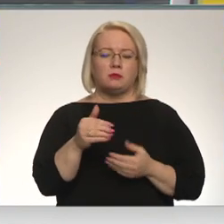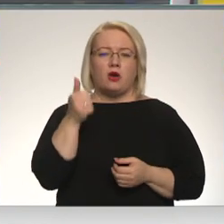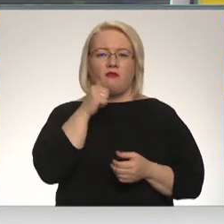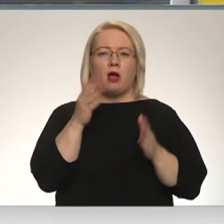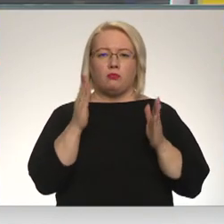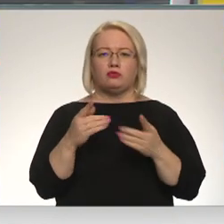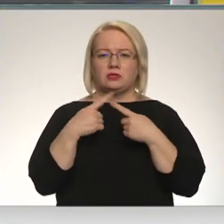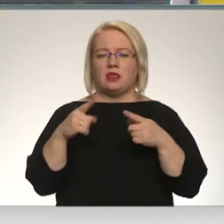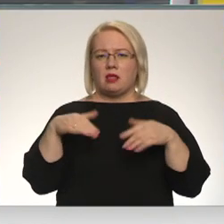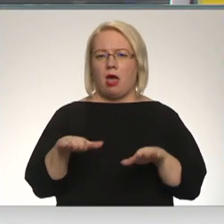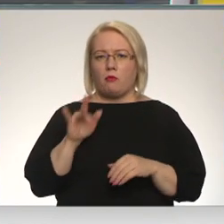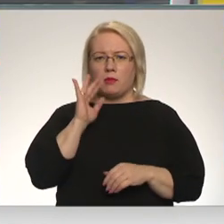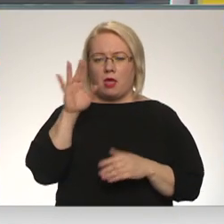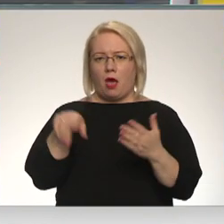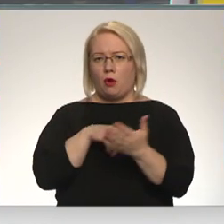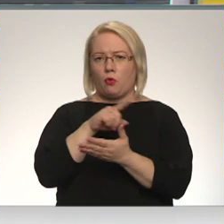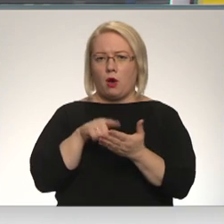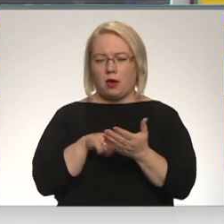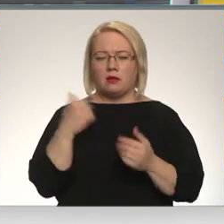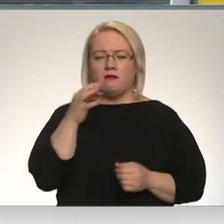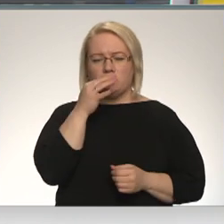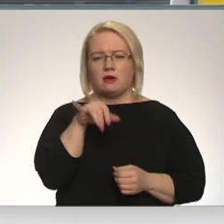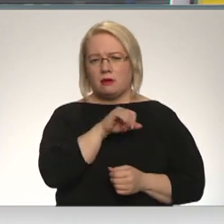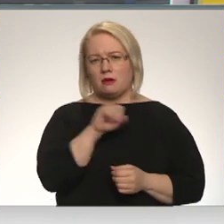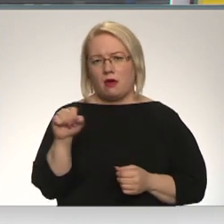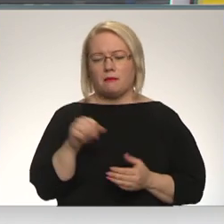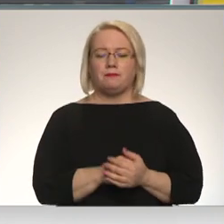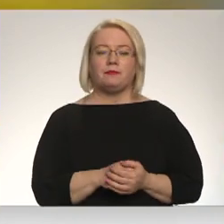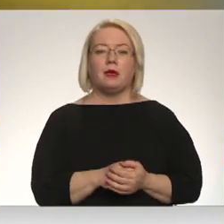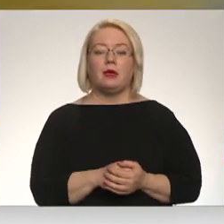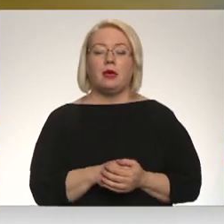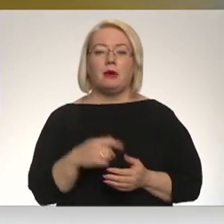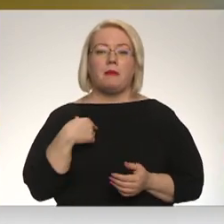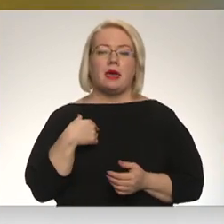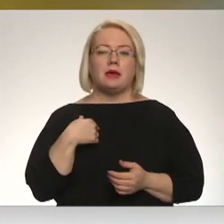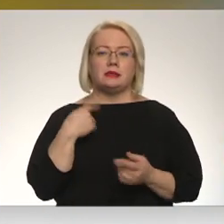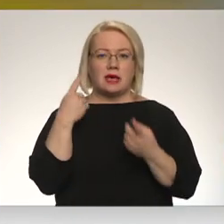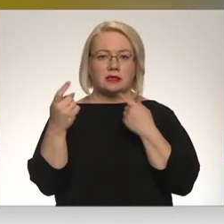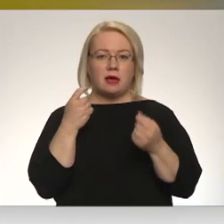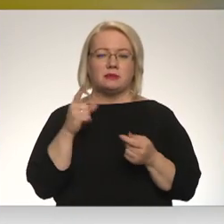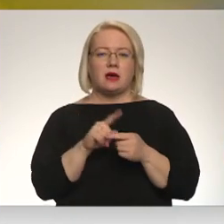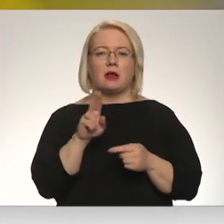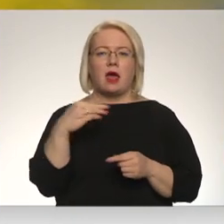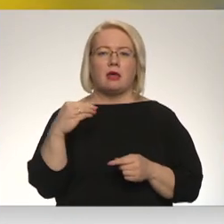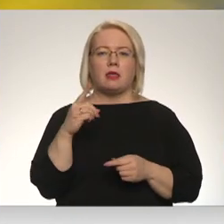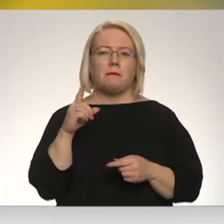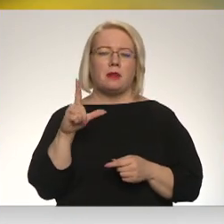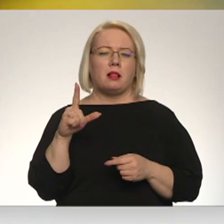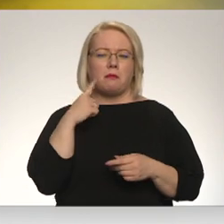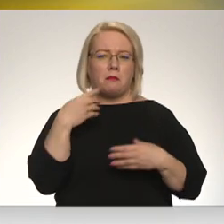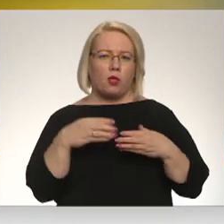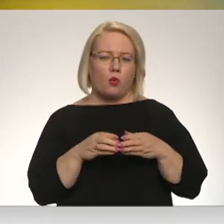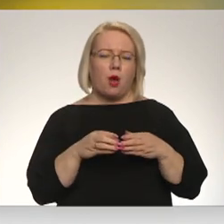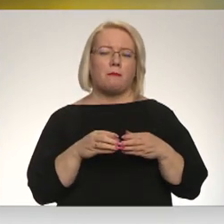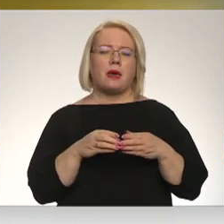nākotnē. Visticamāk, jā. Paldies! Sazinājāmies ar Nacionālās elektroniskā plaša ziņas līdzakļa